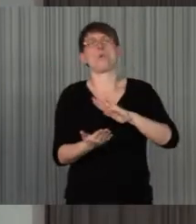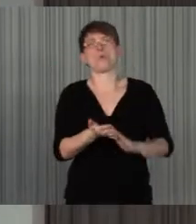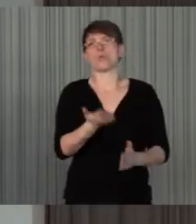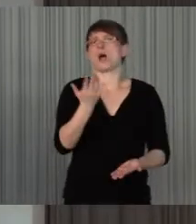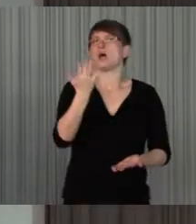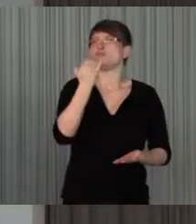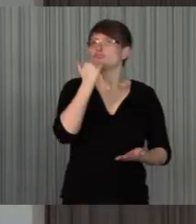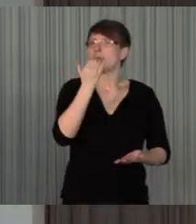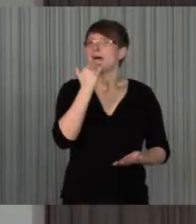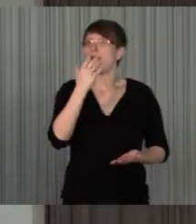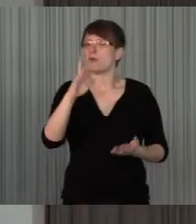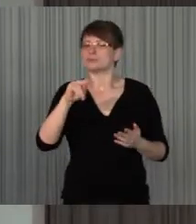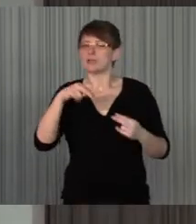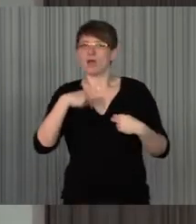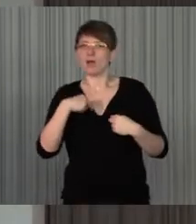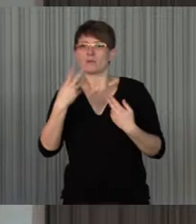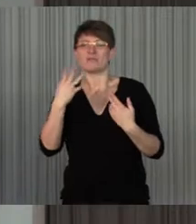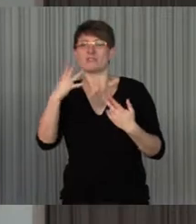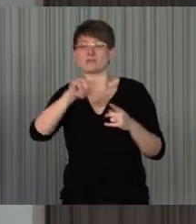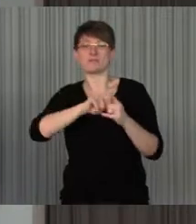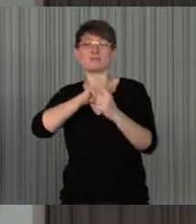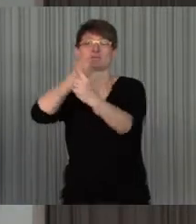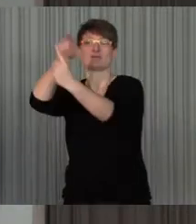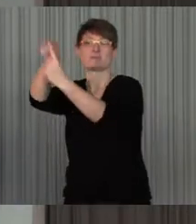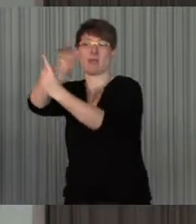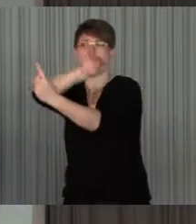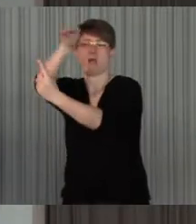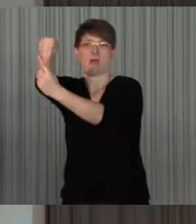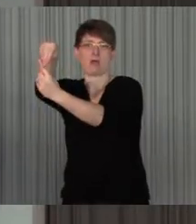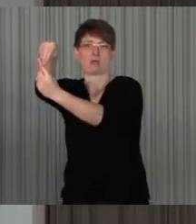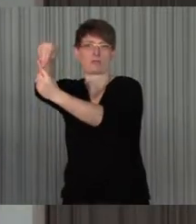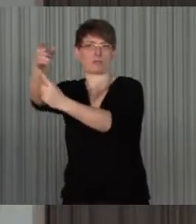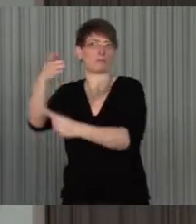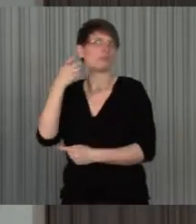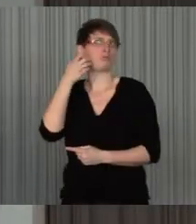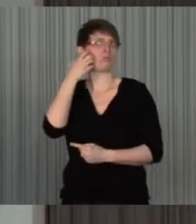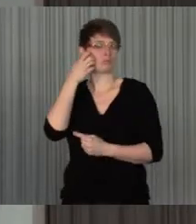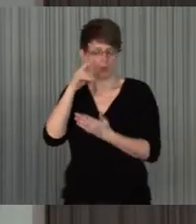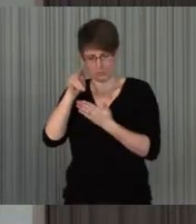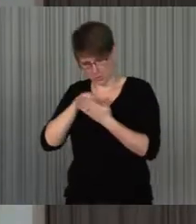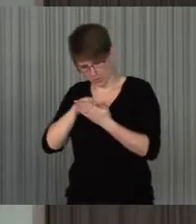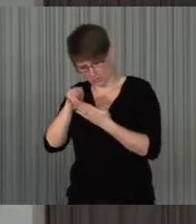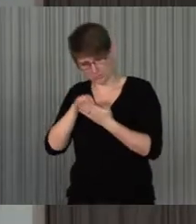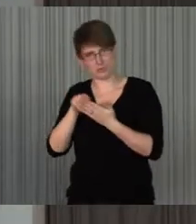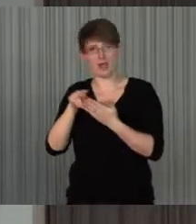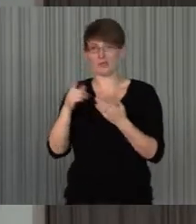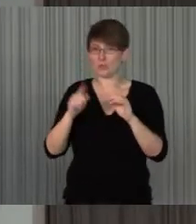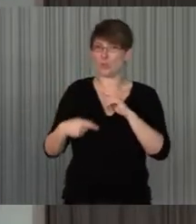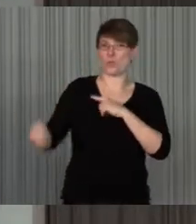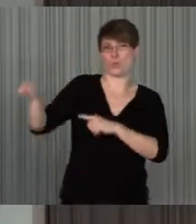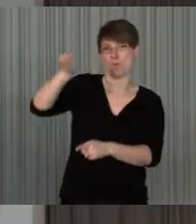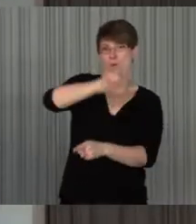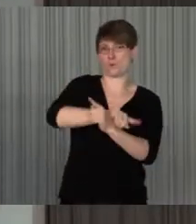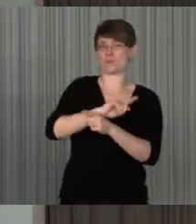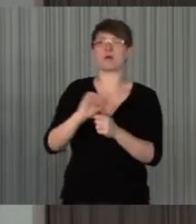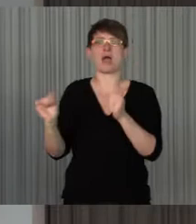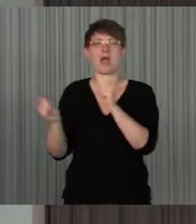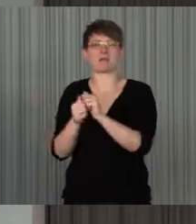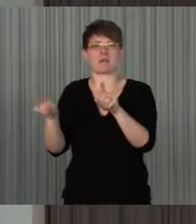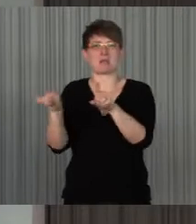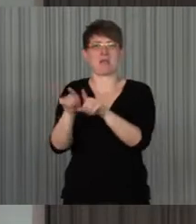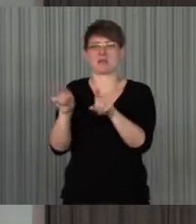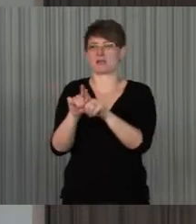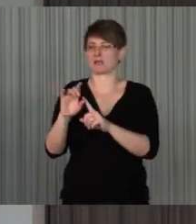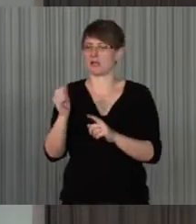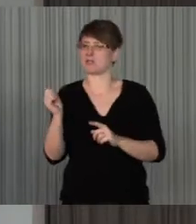die Nachricht sehr hält, eben wünscht, nachsinnat, übertragen. Die anderen können genauso über die App, dann werden die SMS schicken, über